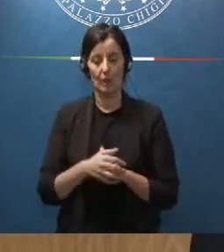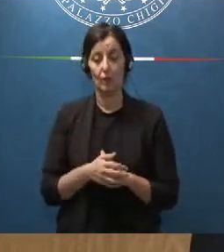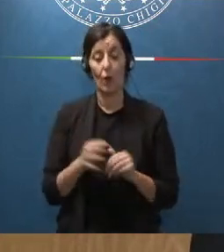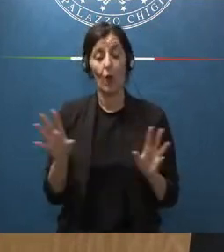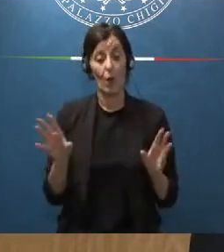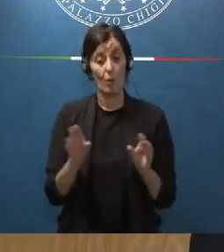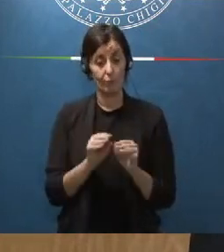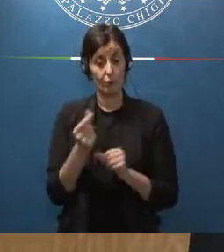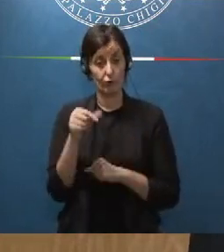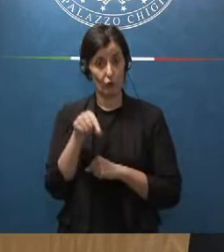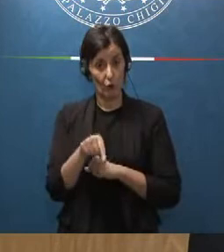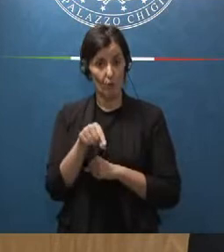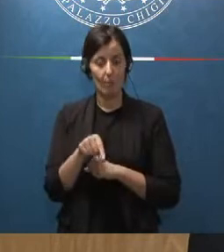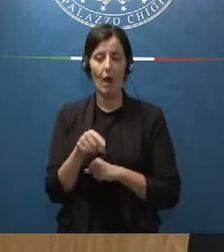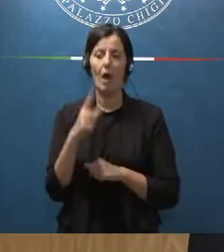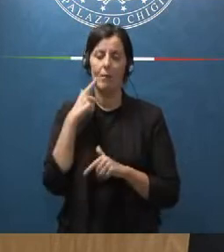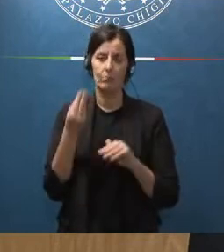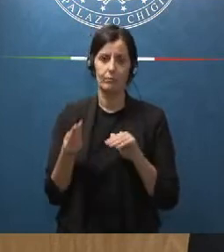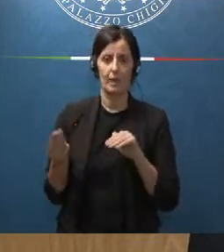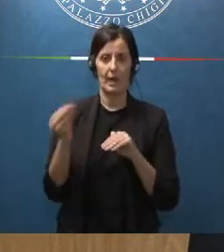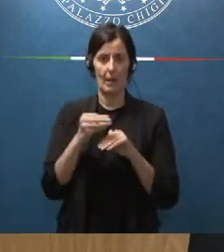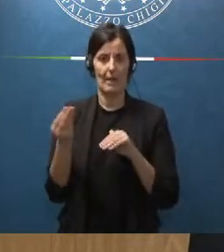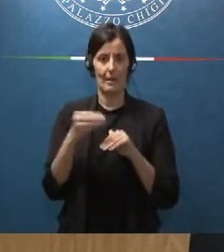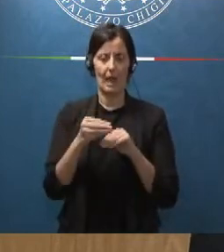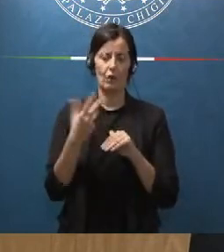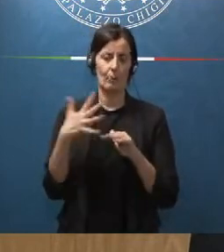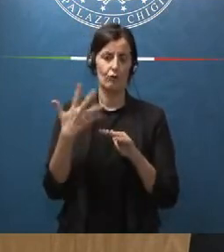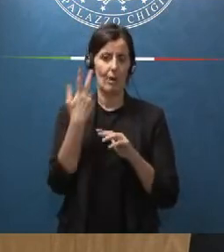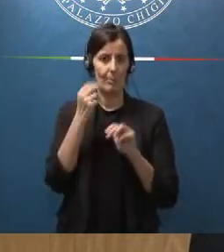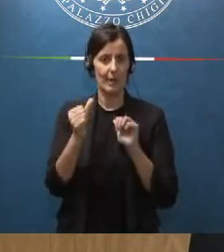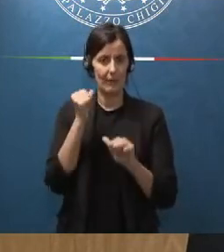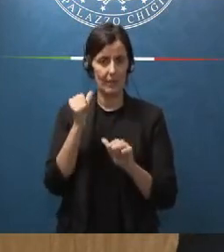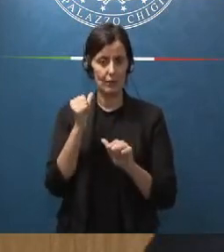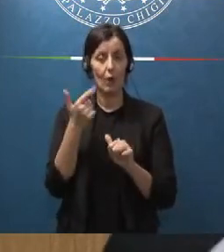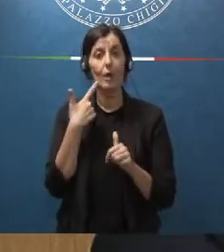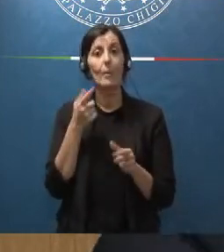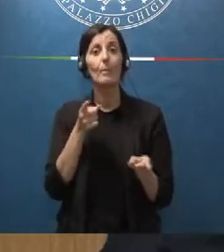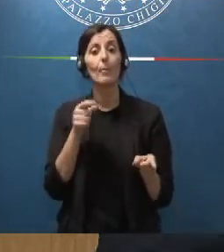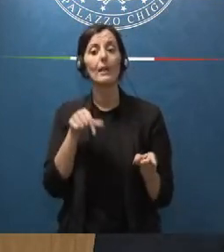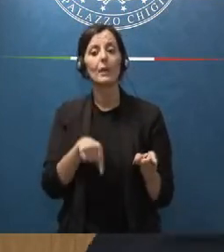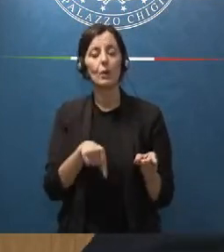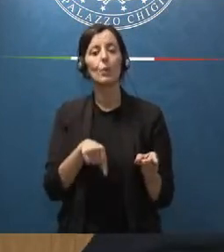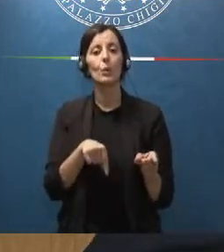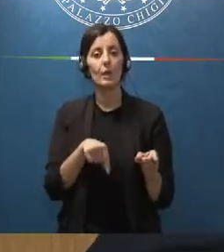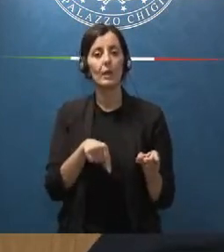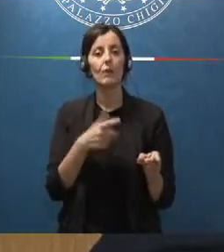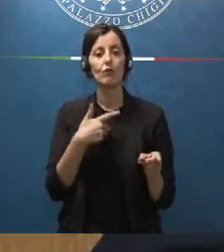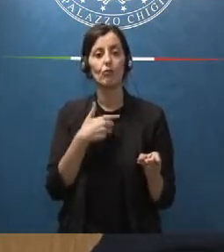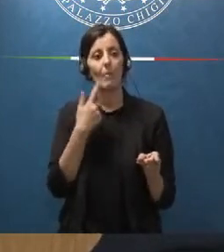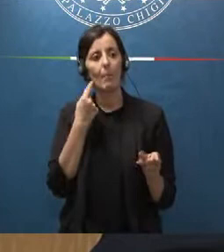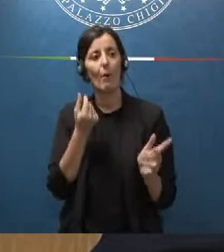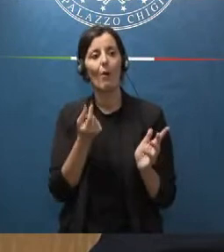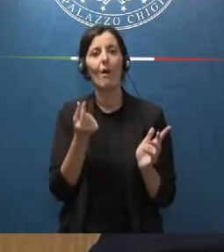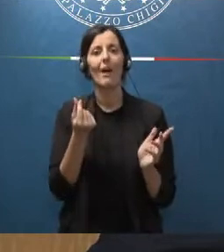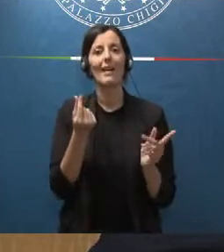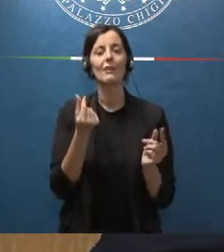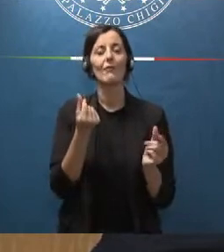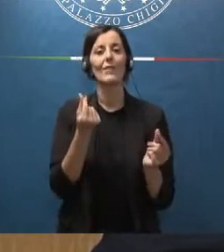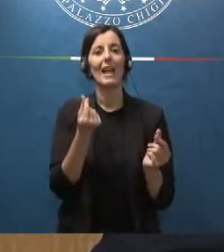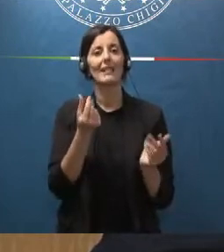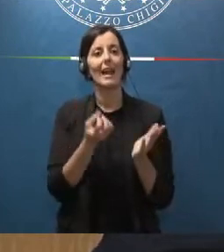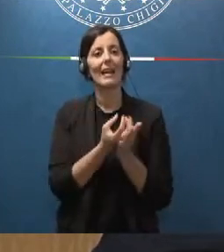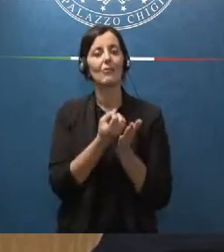somma sarà ulteriormente incrementata come previsto nel momento in cui si considereranno le risorse finanziarie che